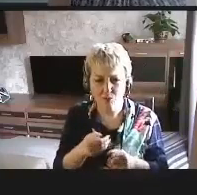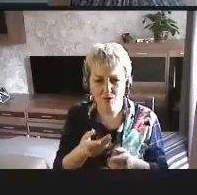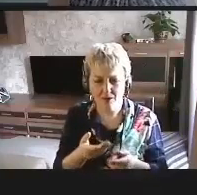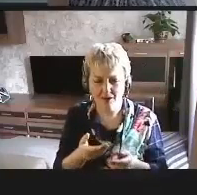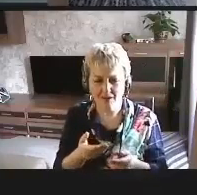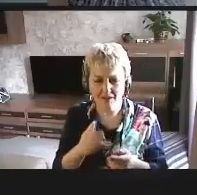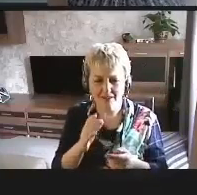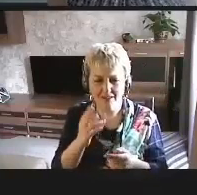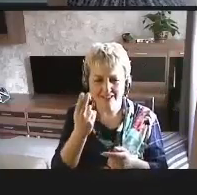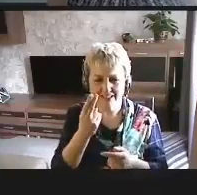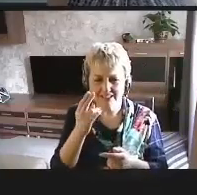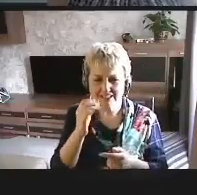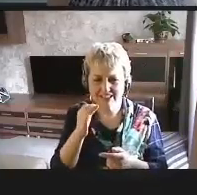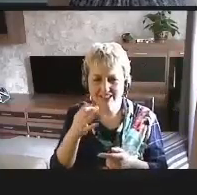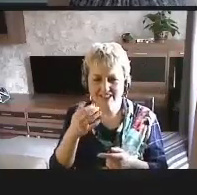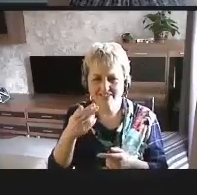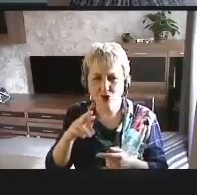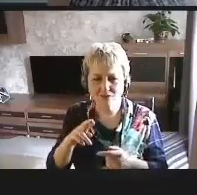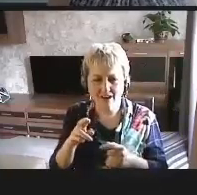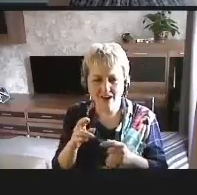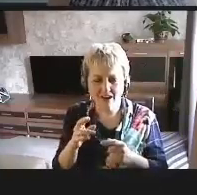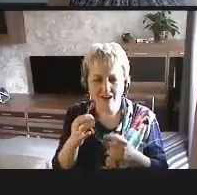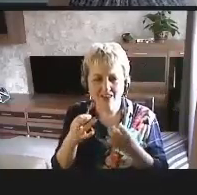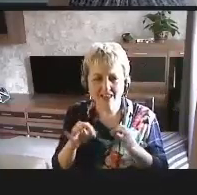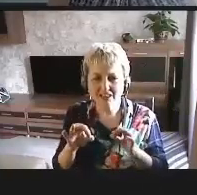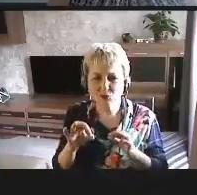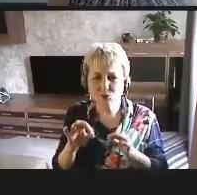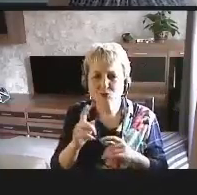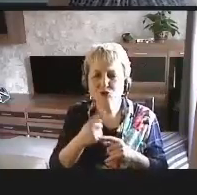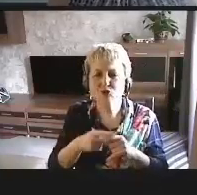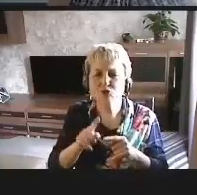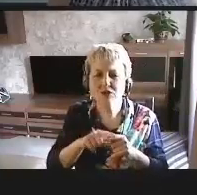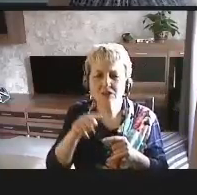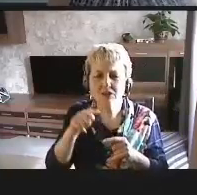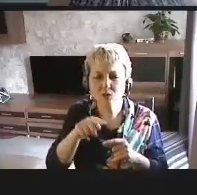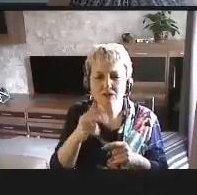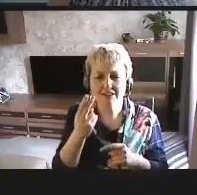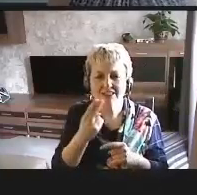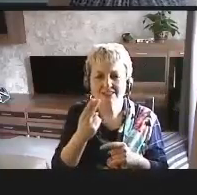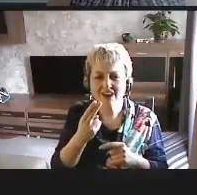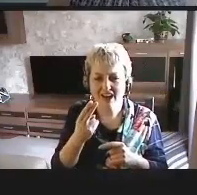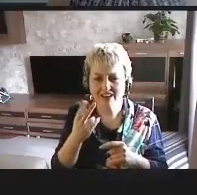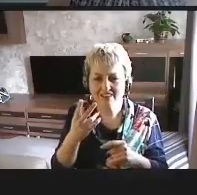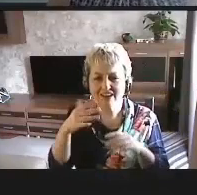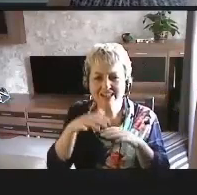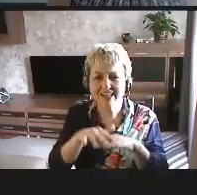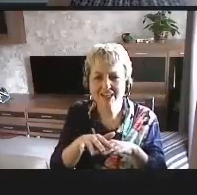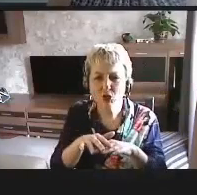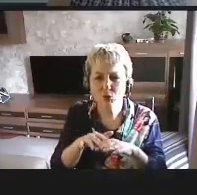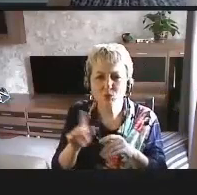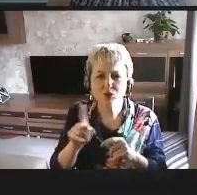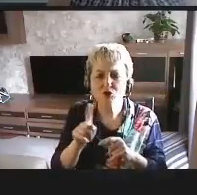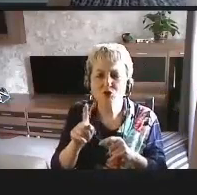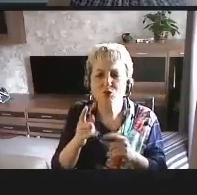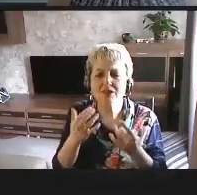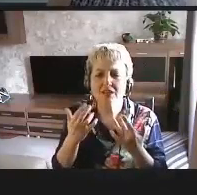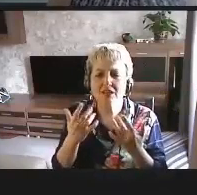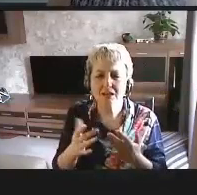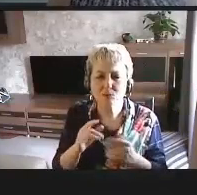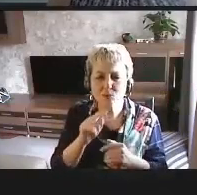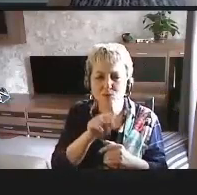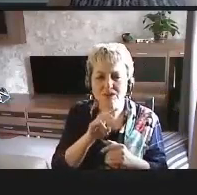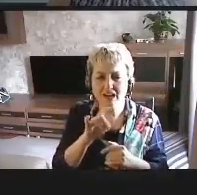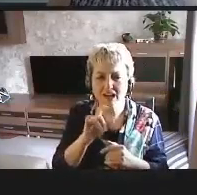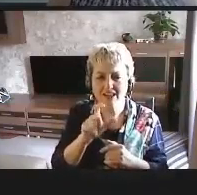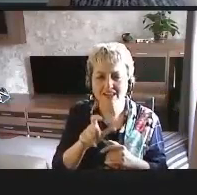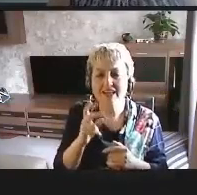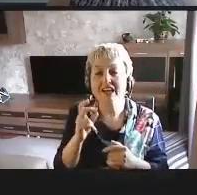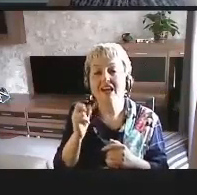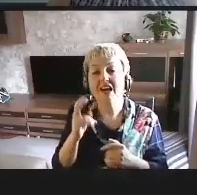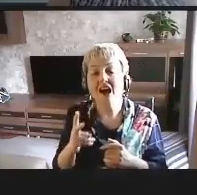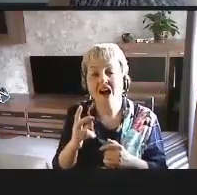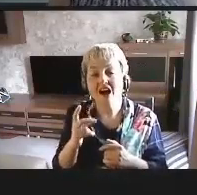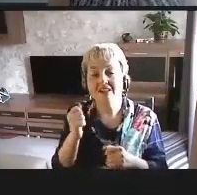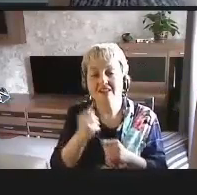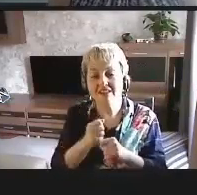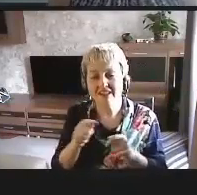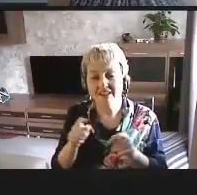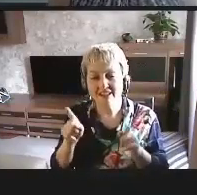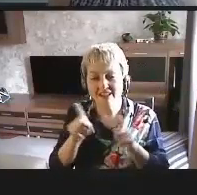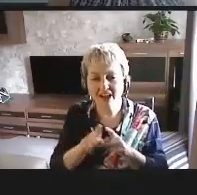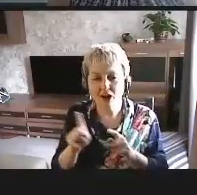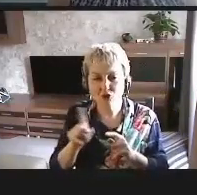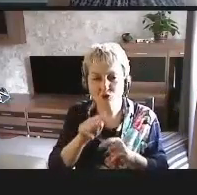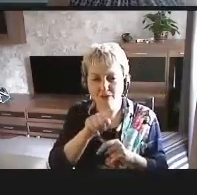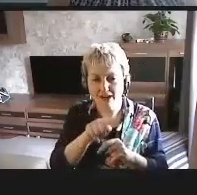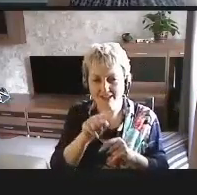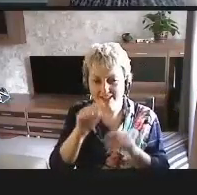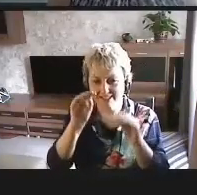цифровая доступность, что такое цифровая инклюзия, что требуется от них, как сделать так, чтобы то,